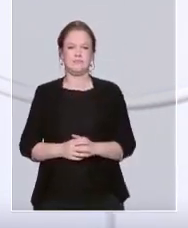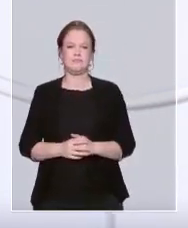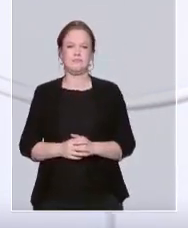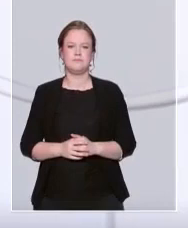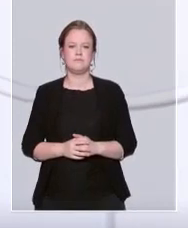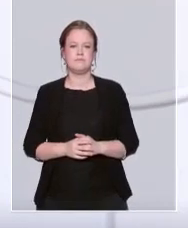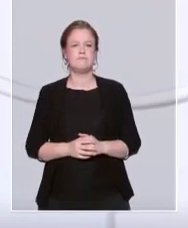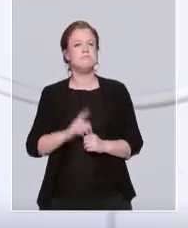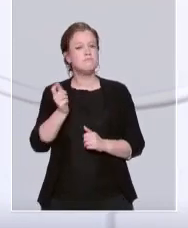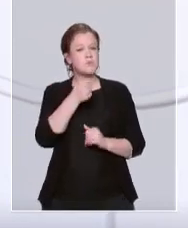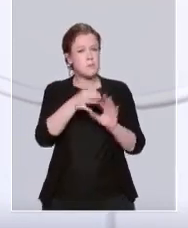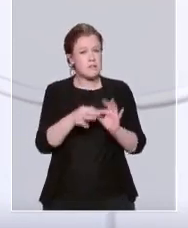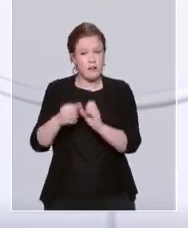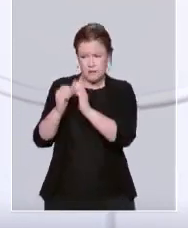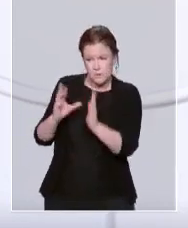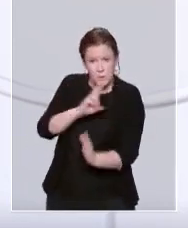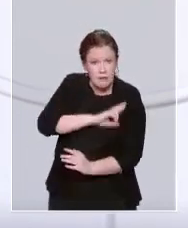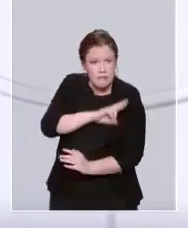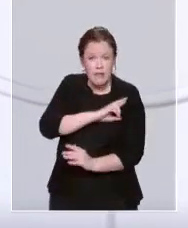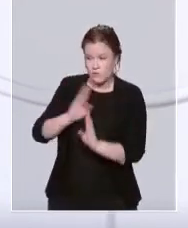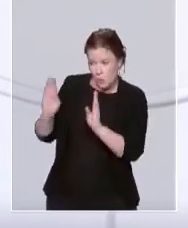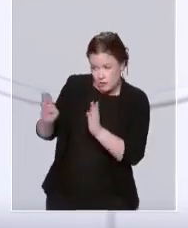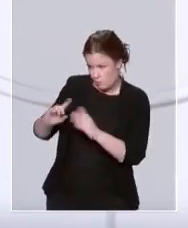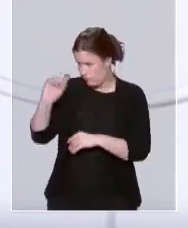hôpitaux, les maisons de retraite et l'ensemble des médecins de ville.